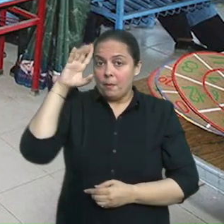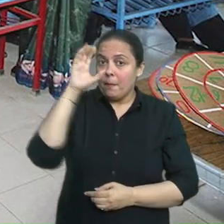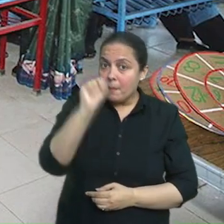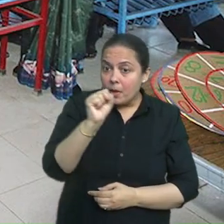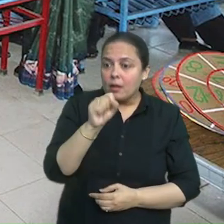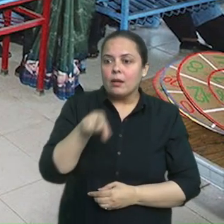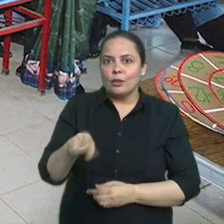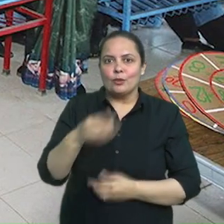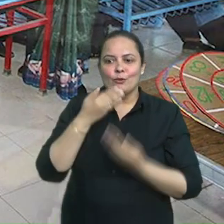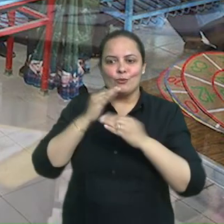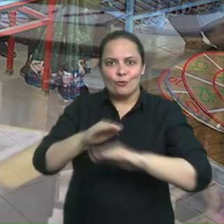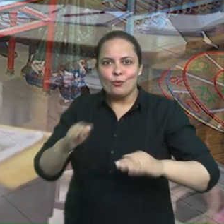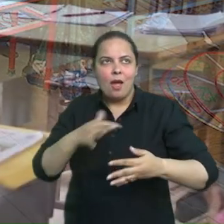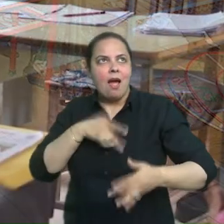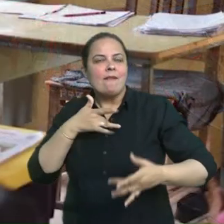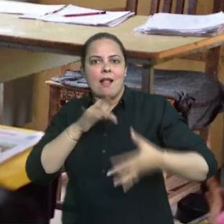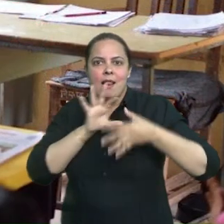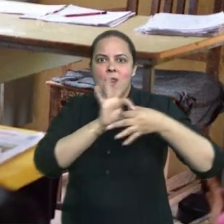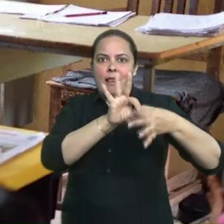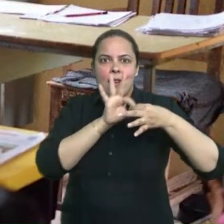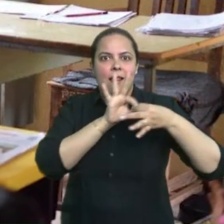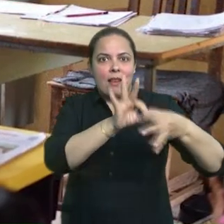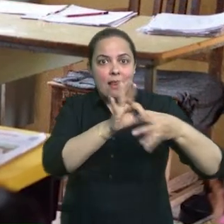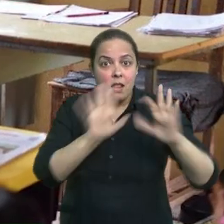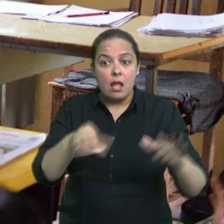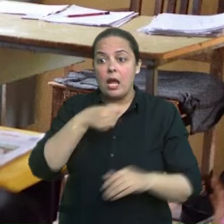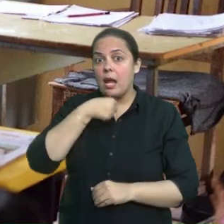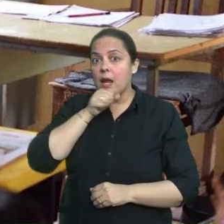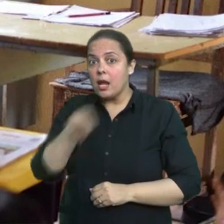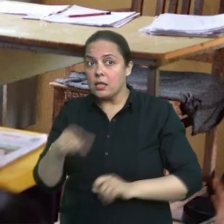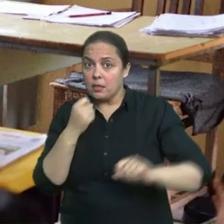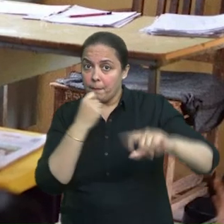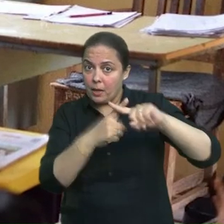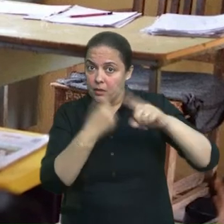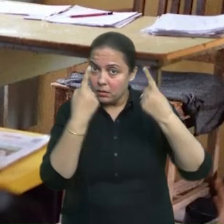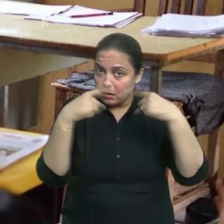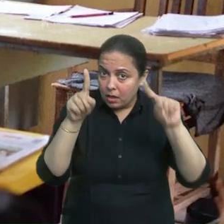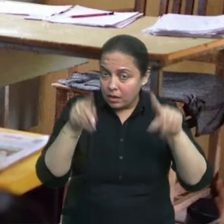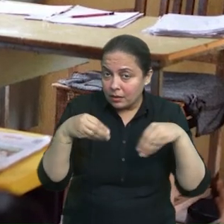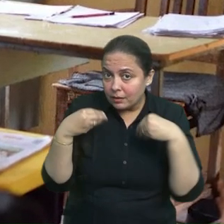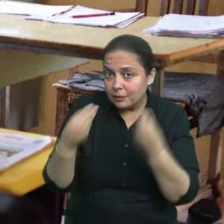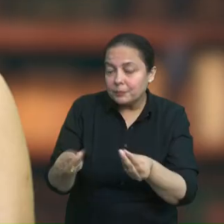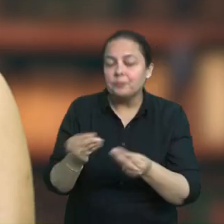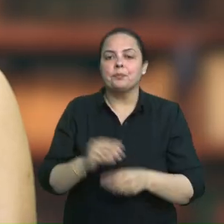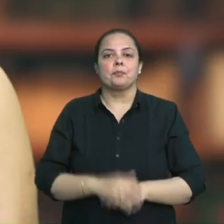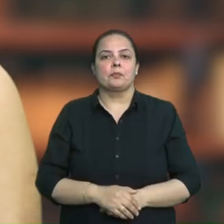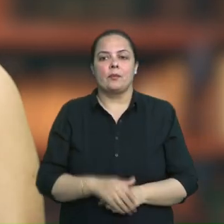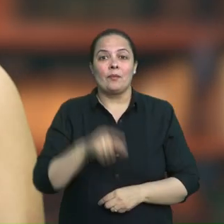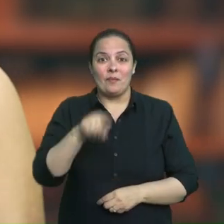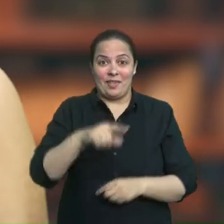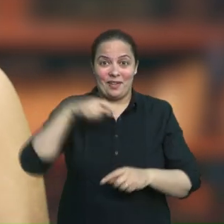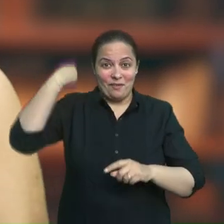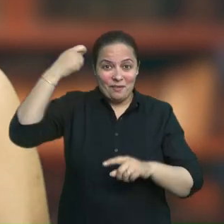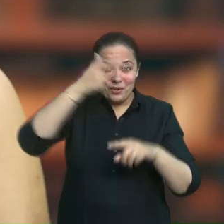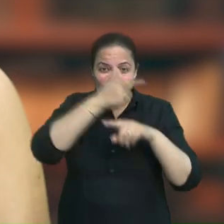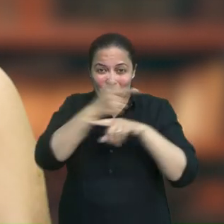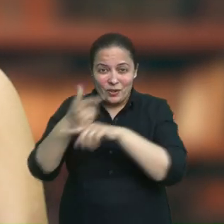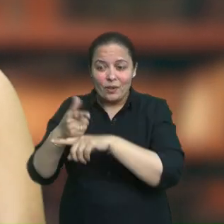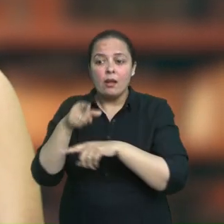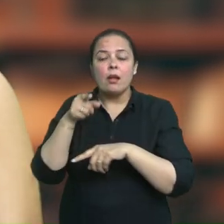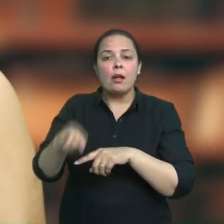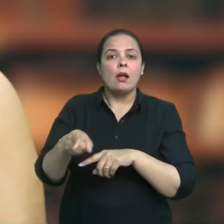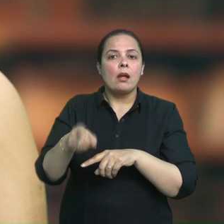सुविधा और सीखने या सीखने से खाने की कती के अनुसार इस्तिमाल किया जा सकते हैं वन्चित चात्र